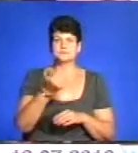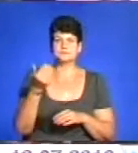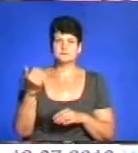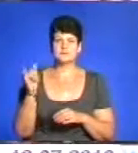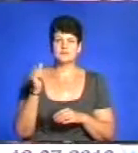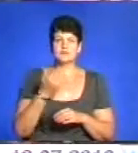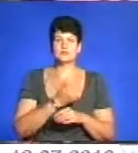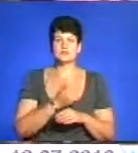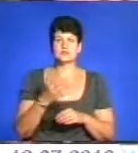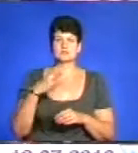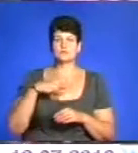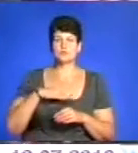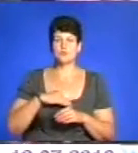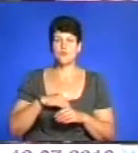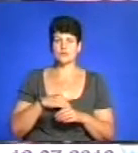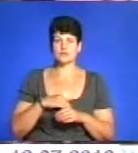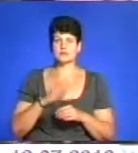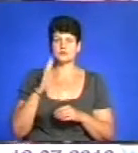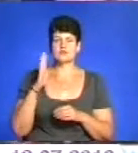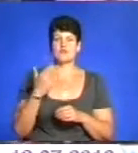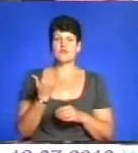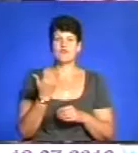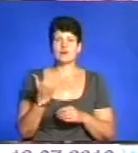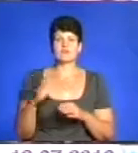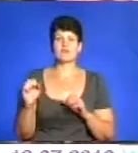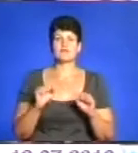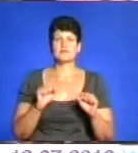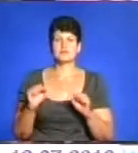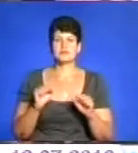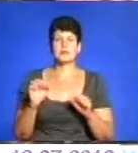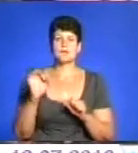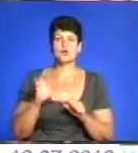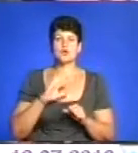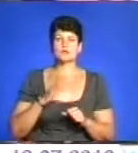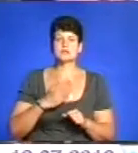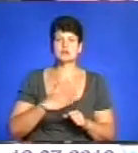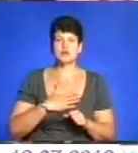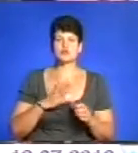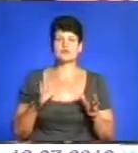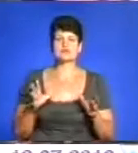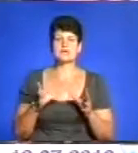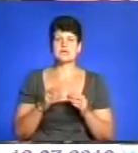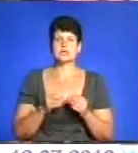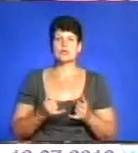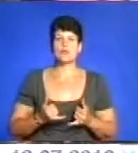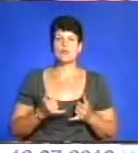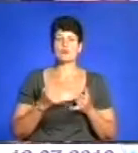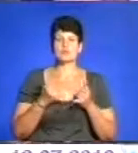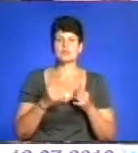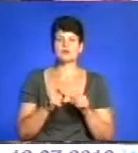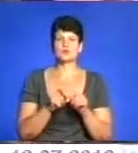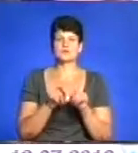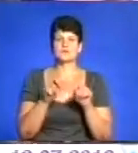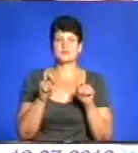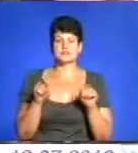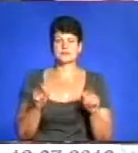ваших духовних настоятелів, ваших вмадик про нашу взаємну пошану і відкритість